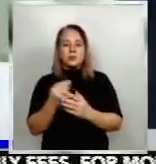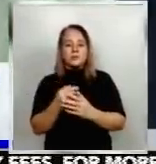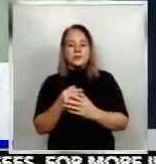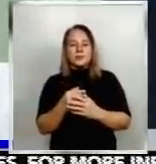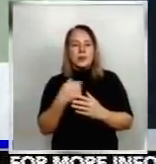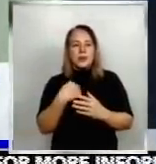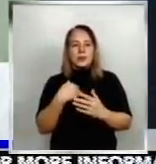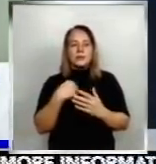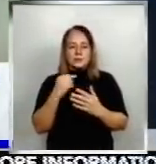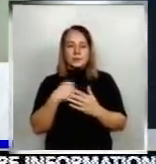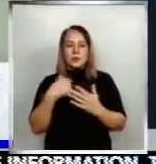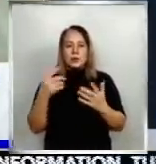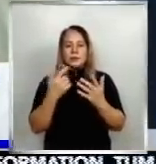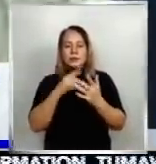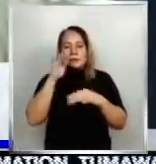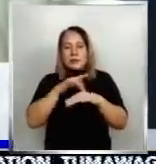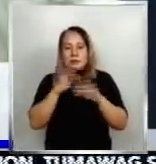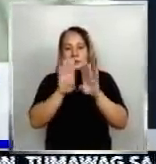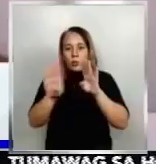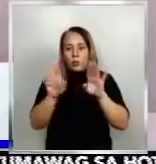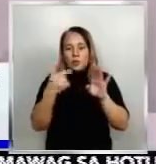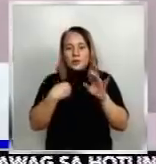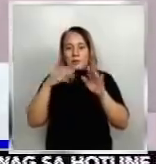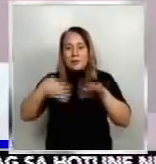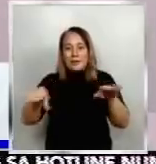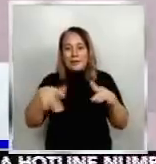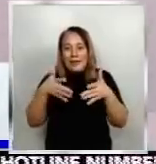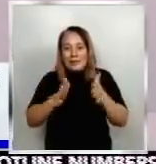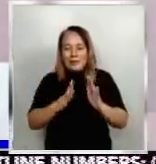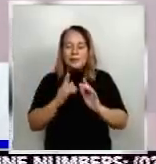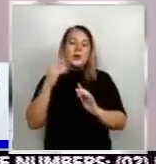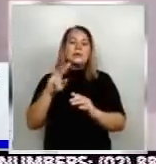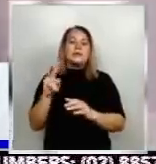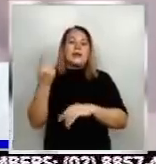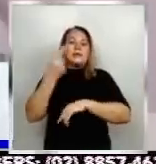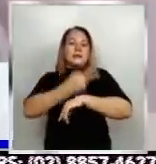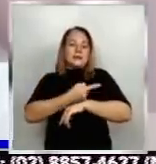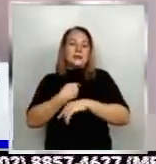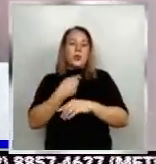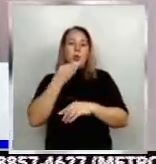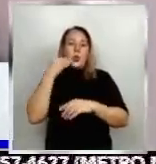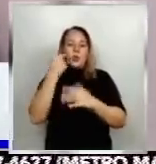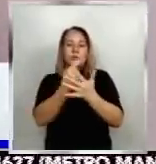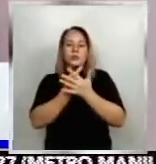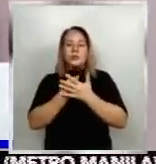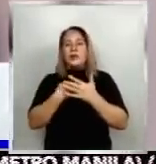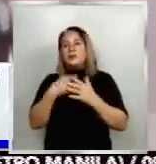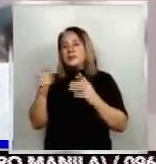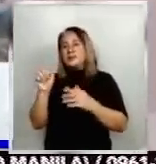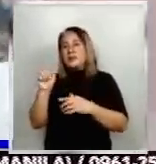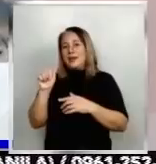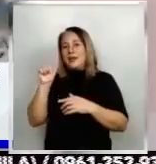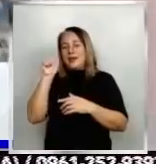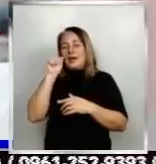lang ng pintuan ng kwarto, pwedeng lumapit ang mga bata. Nasa pangalawang araw pa lang kasi ng home quarantine si Alvin, matapos ang kanyang facility